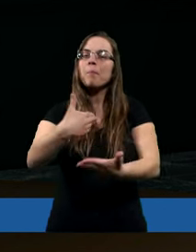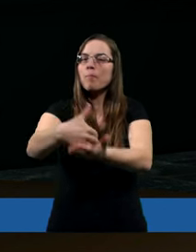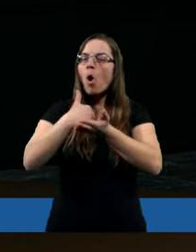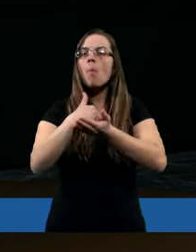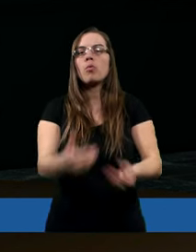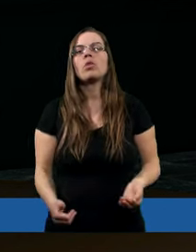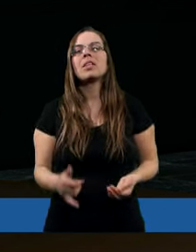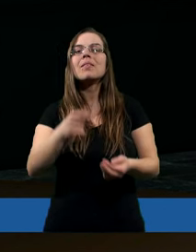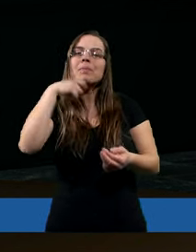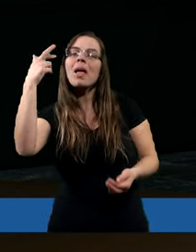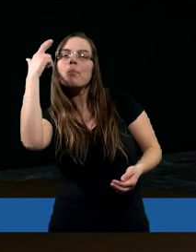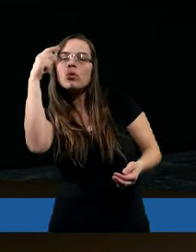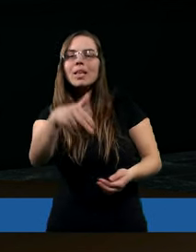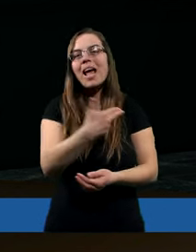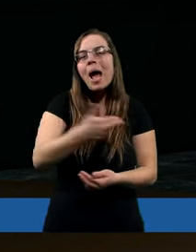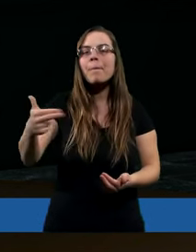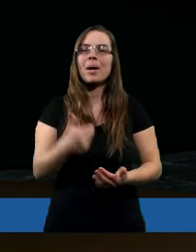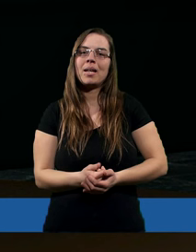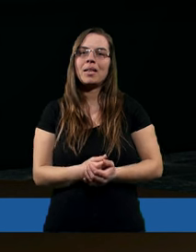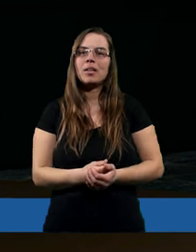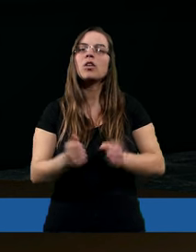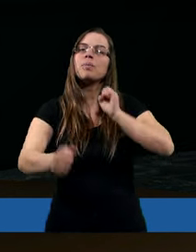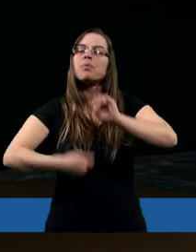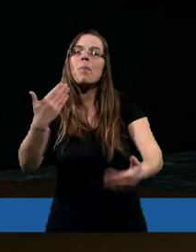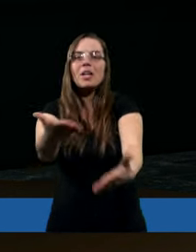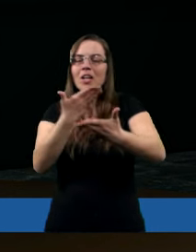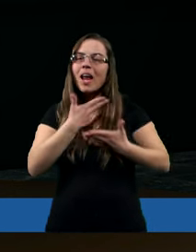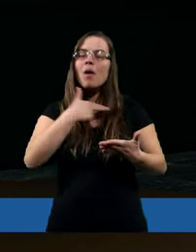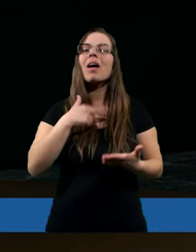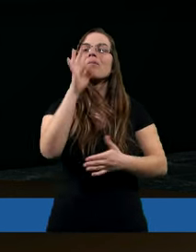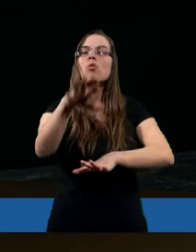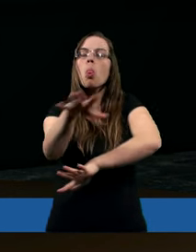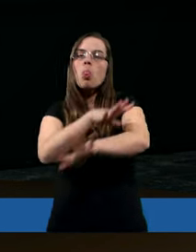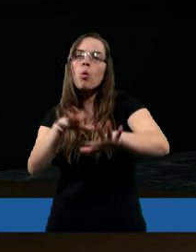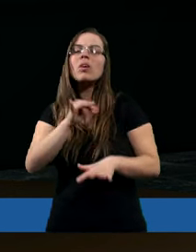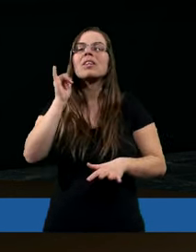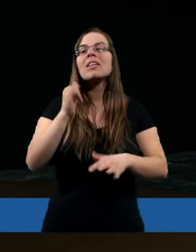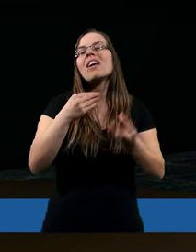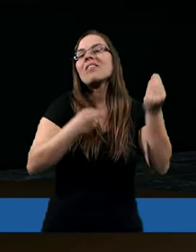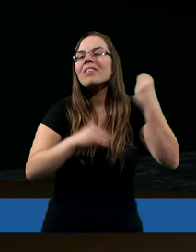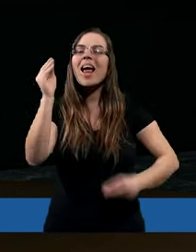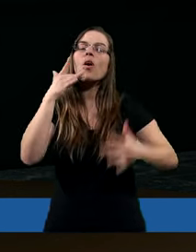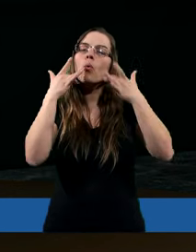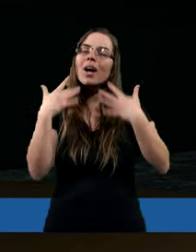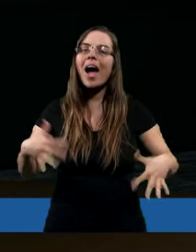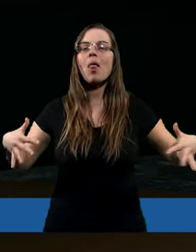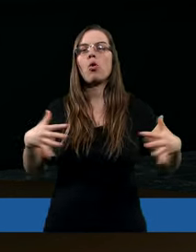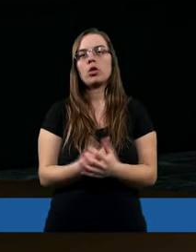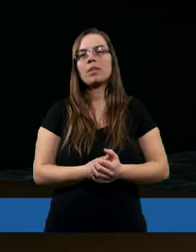lepiej zrozumieć ten temat, żebyś nam dał Twojego Ducha i wielką radość